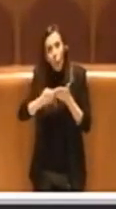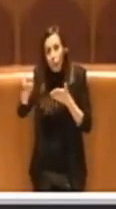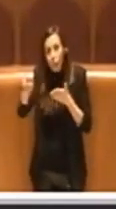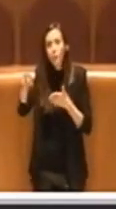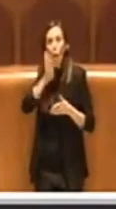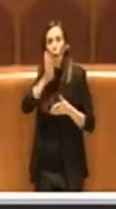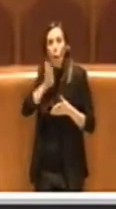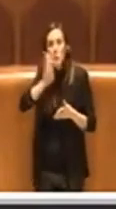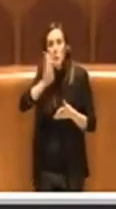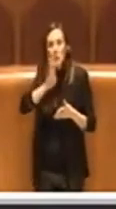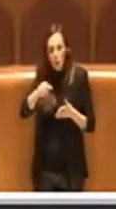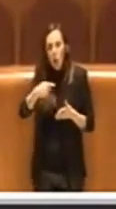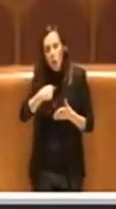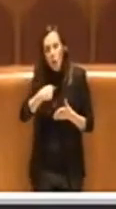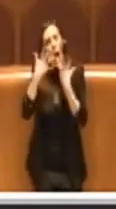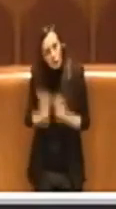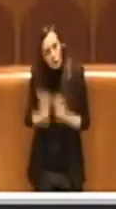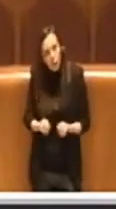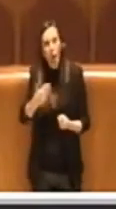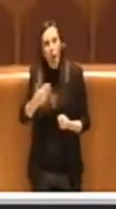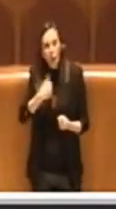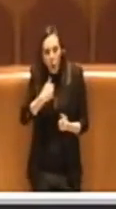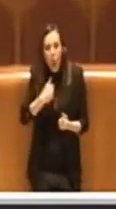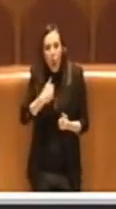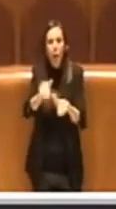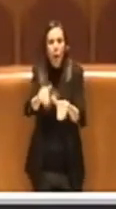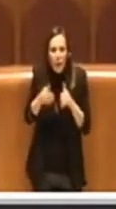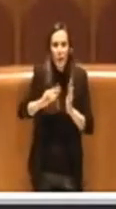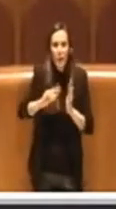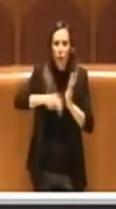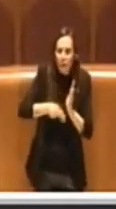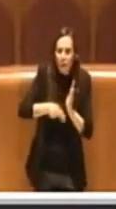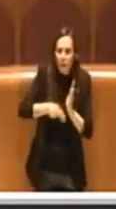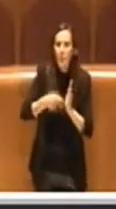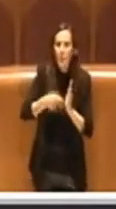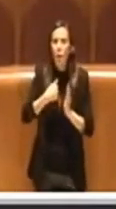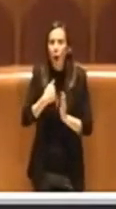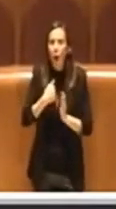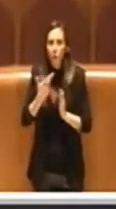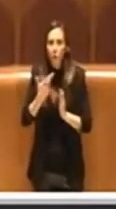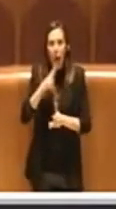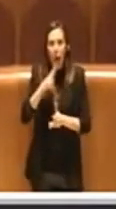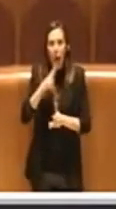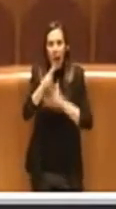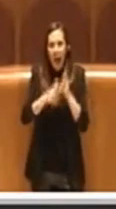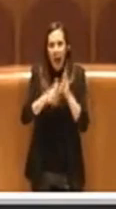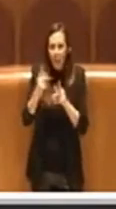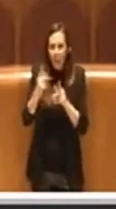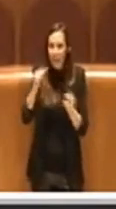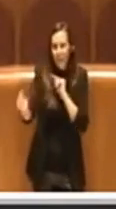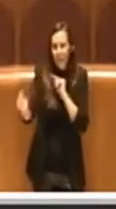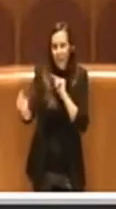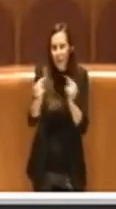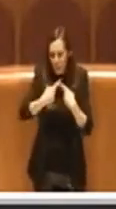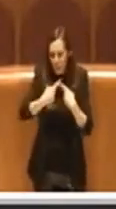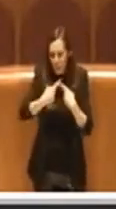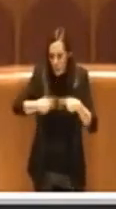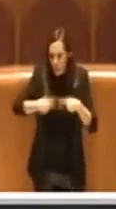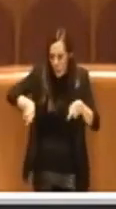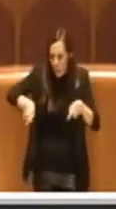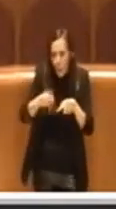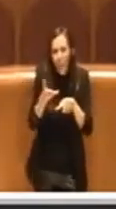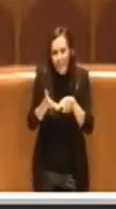segretariato. E ho ascoltato anche il segretariato quando c'è stato da aprire la discussione in commissione a tutti